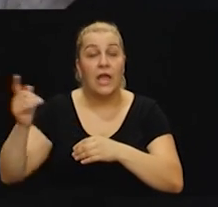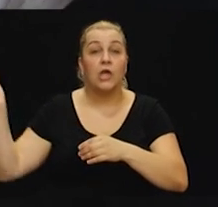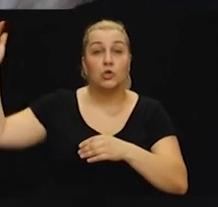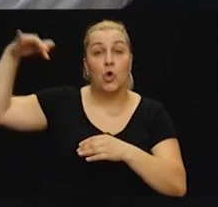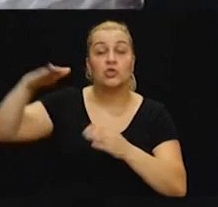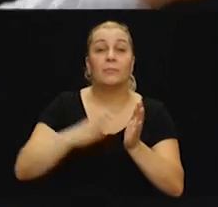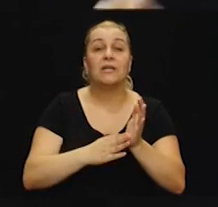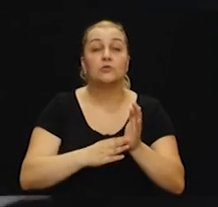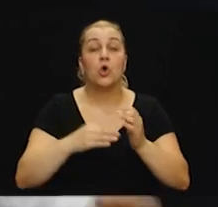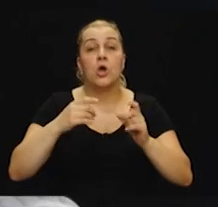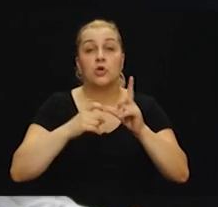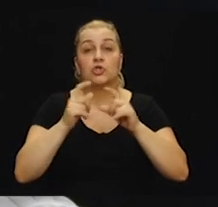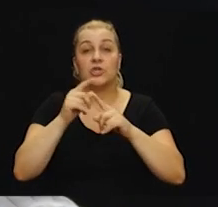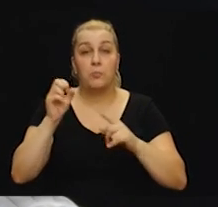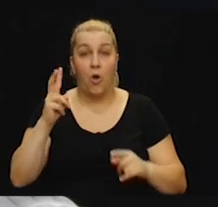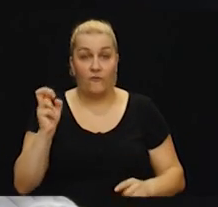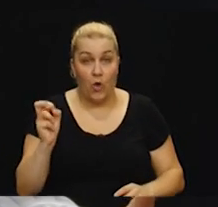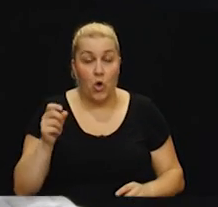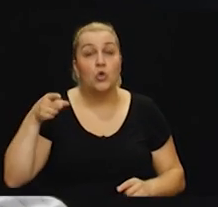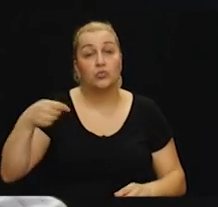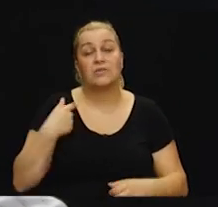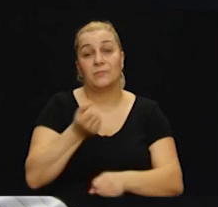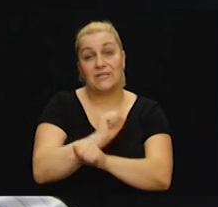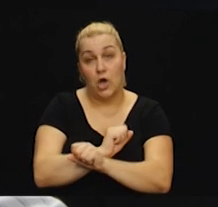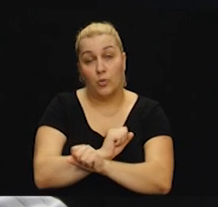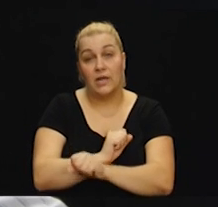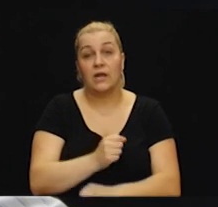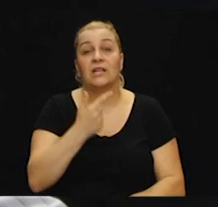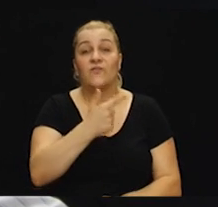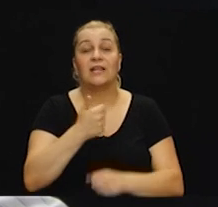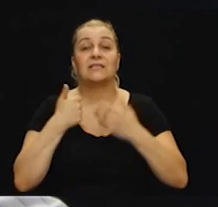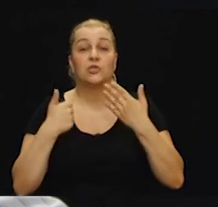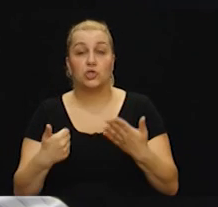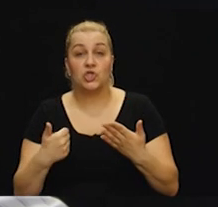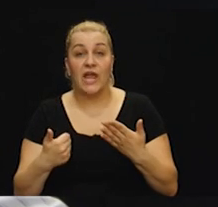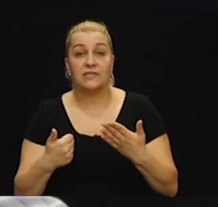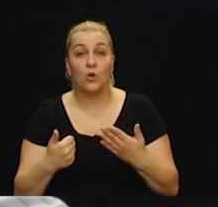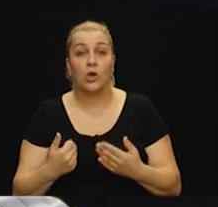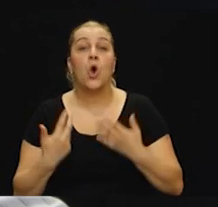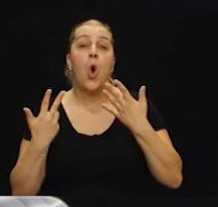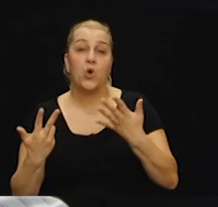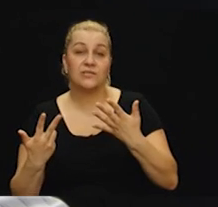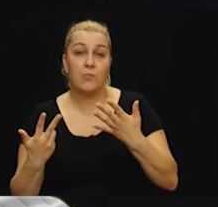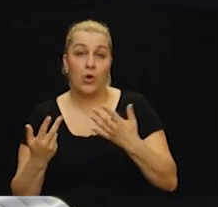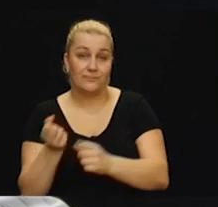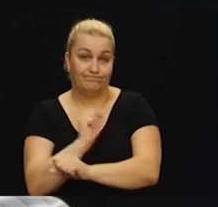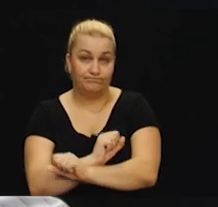prema Šipovu, gdje sam tu i zarobjen 26.8.